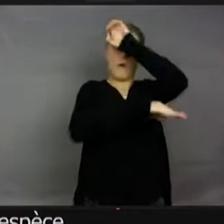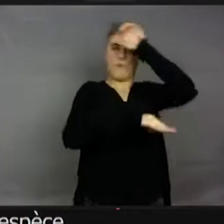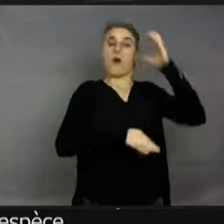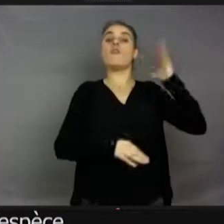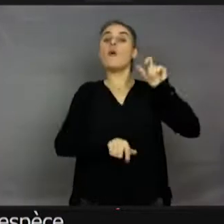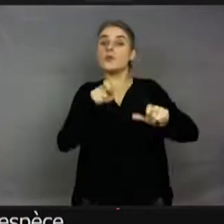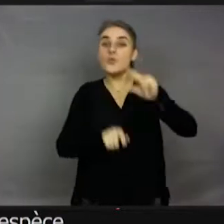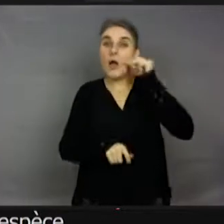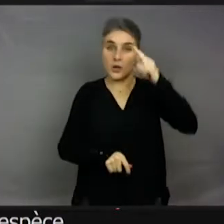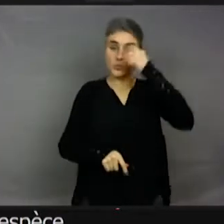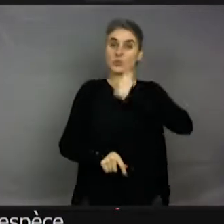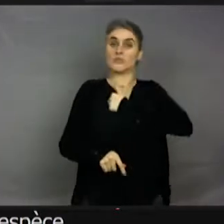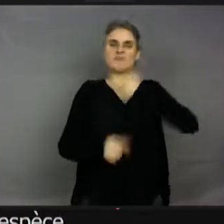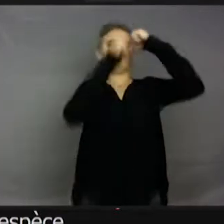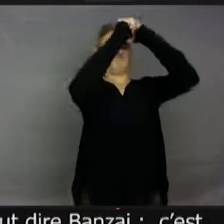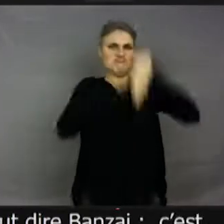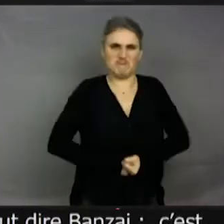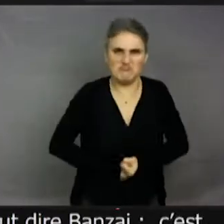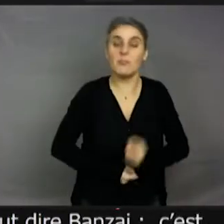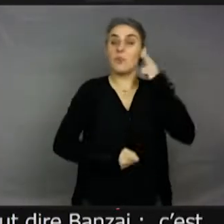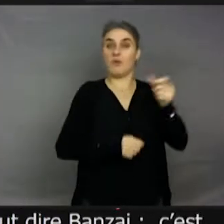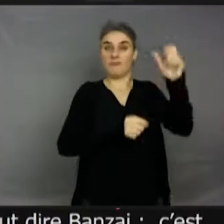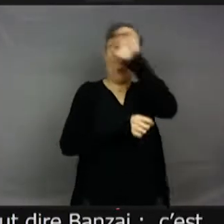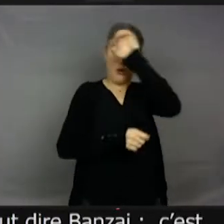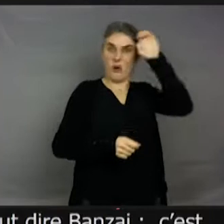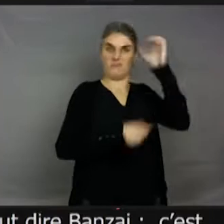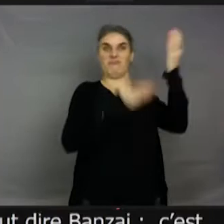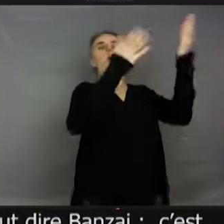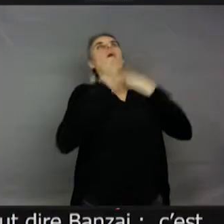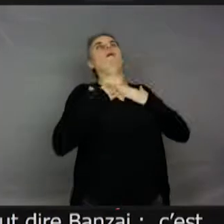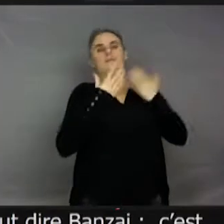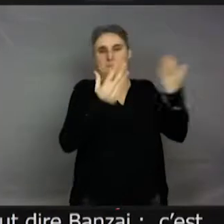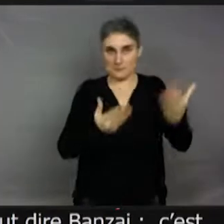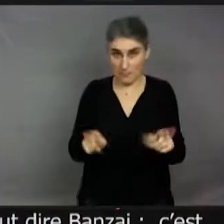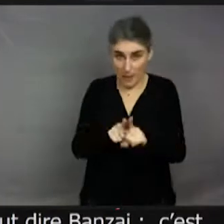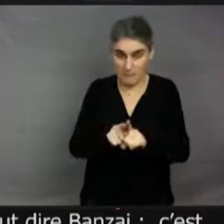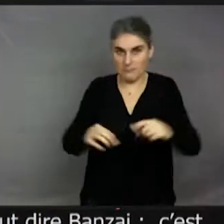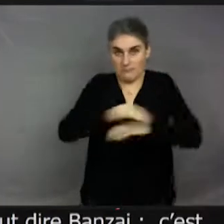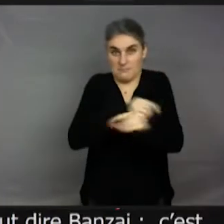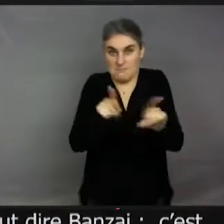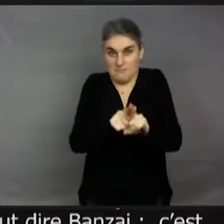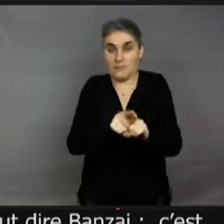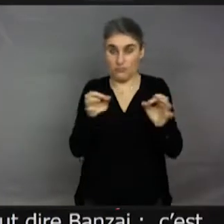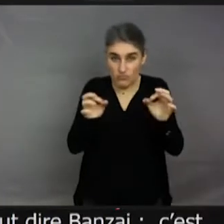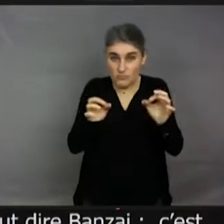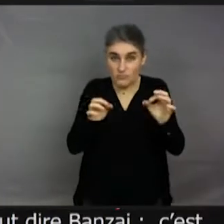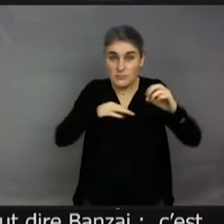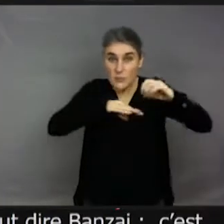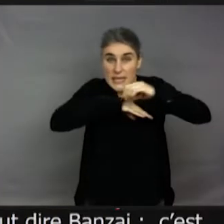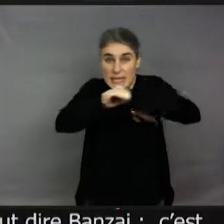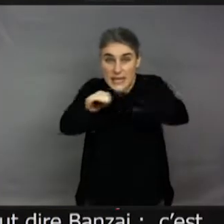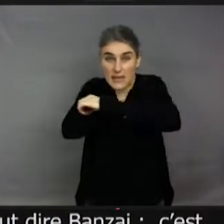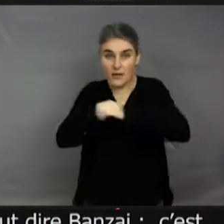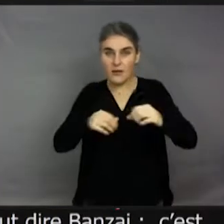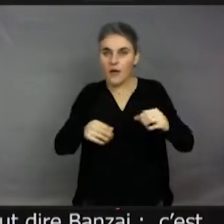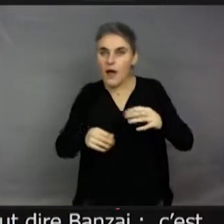de la même façon qu'il avait, se suicident un peu pour la reine. Et chez des fourmis, certaines sont équipées avec des énormes glandes